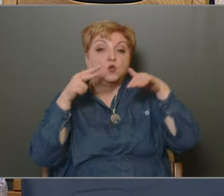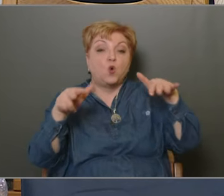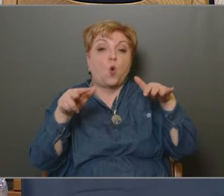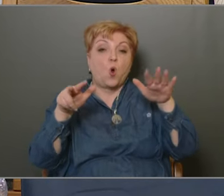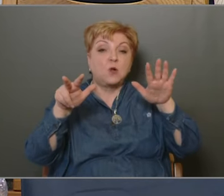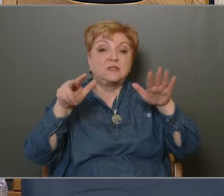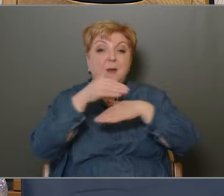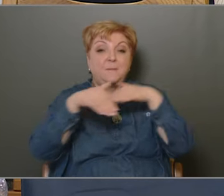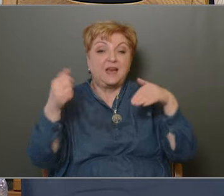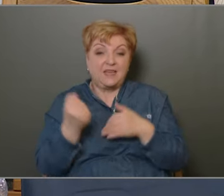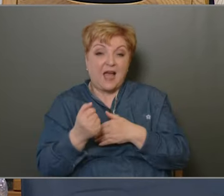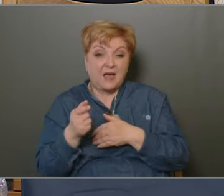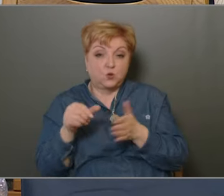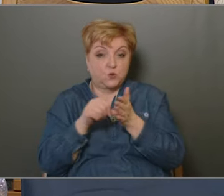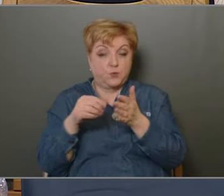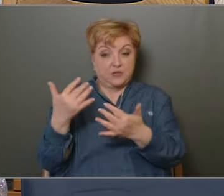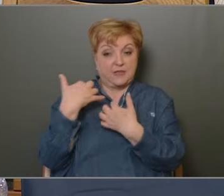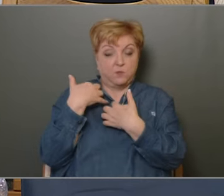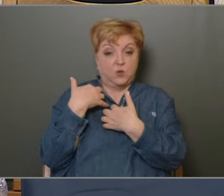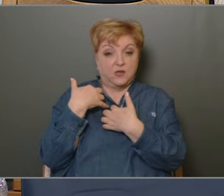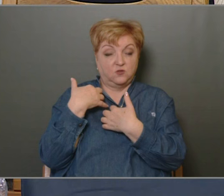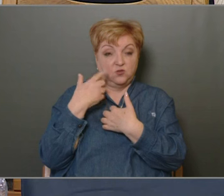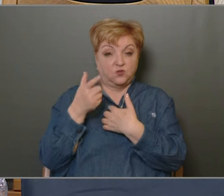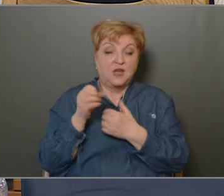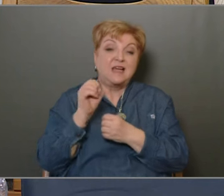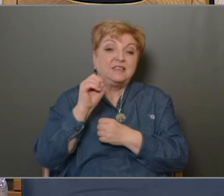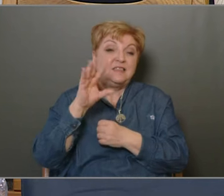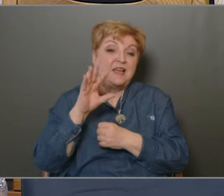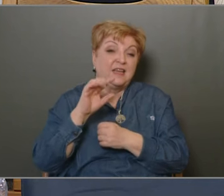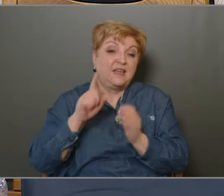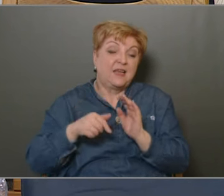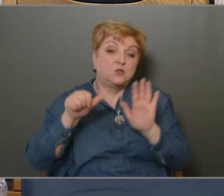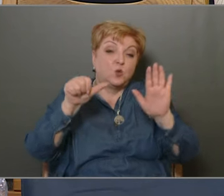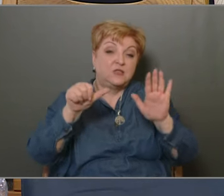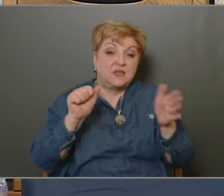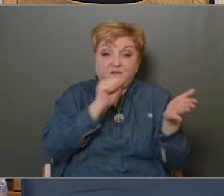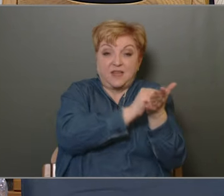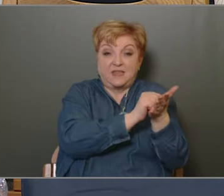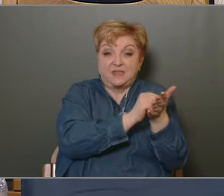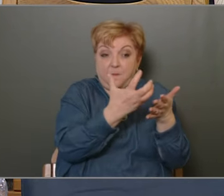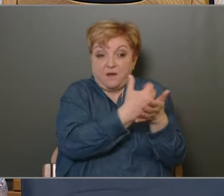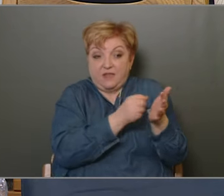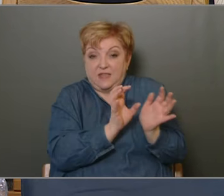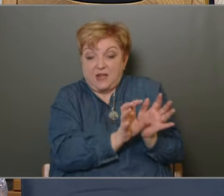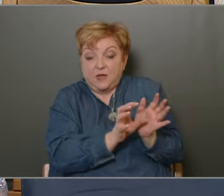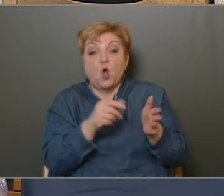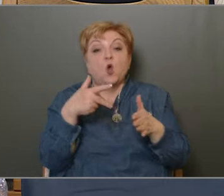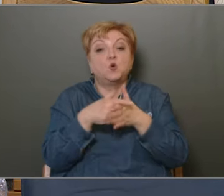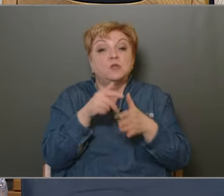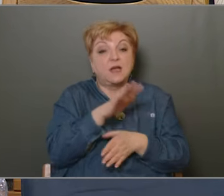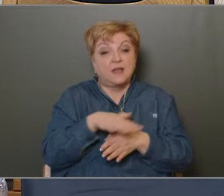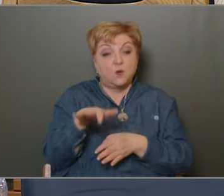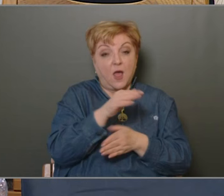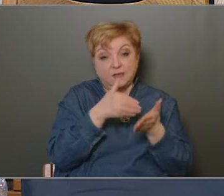központi támogatás mindösszesen 15,4%-át fedezte a bevételeknek. A számokat nézve például a közteletekhez